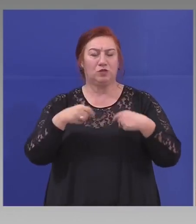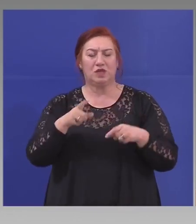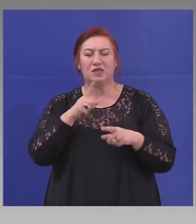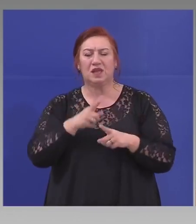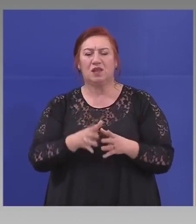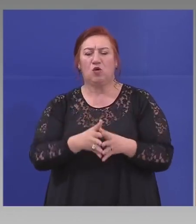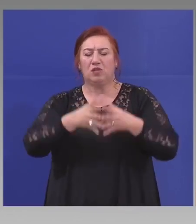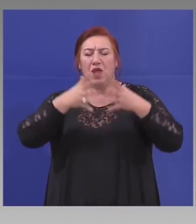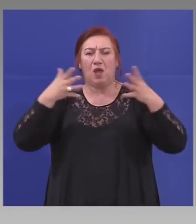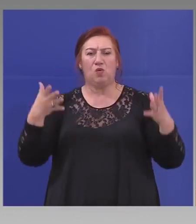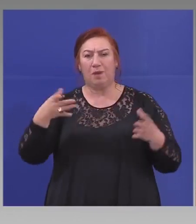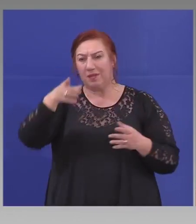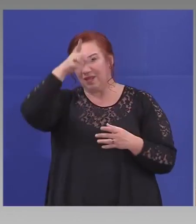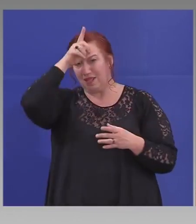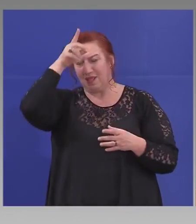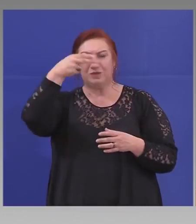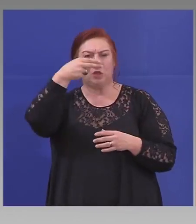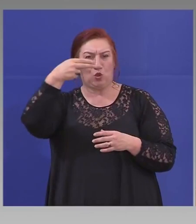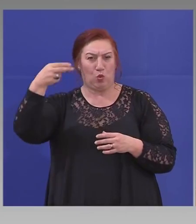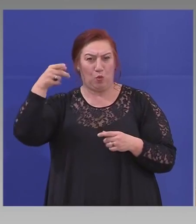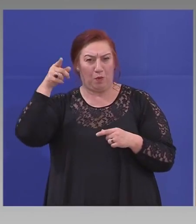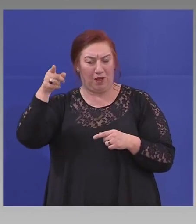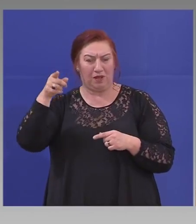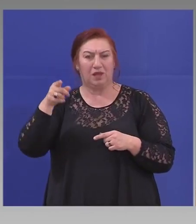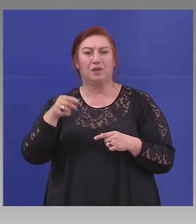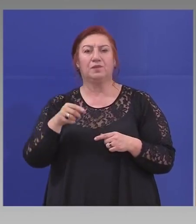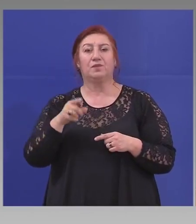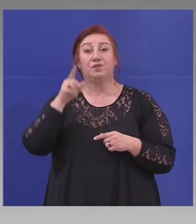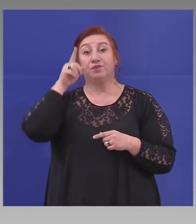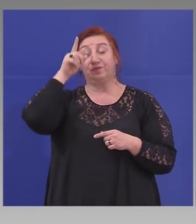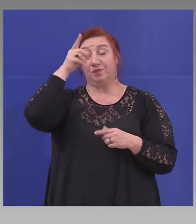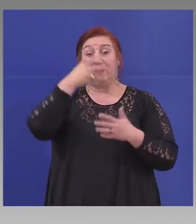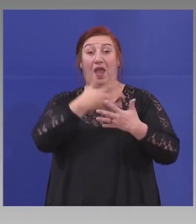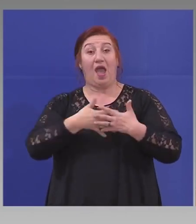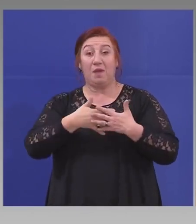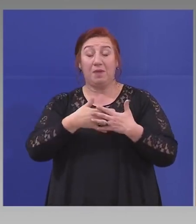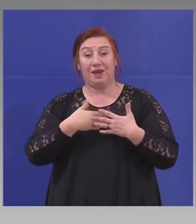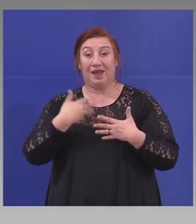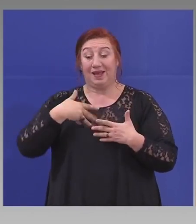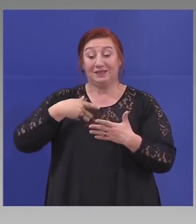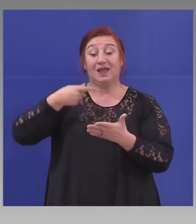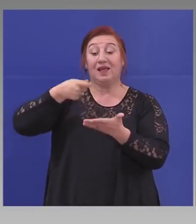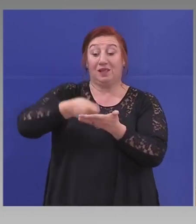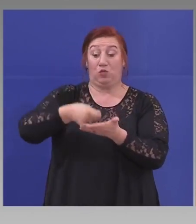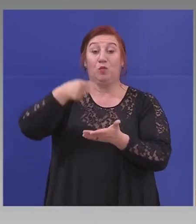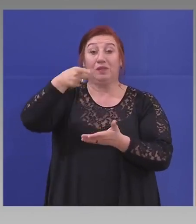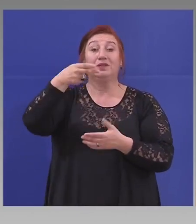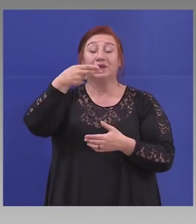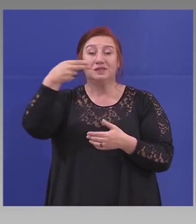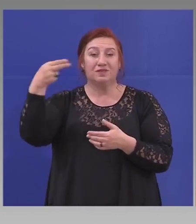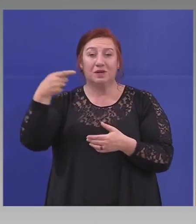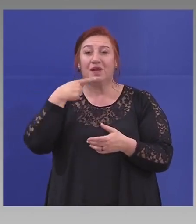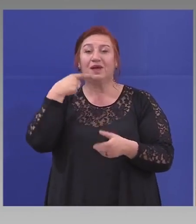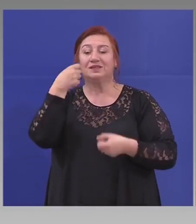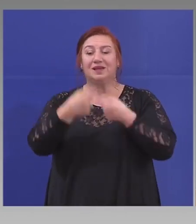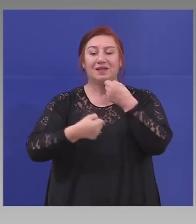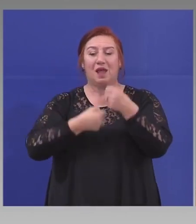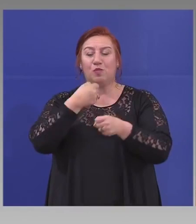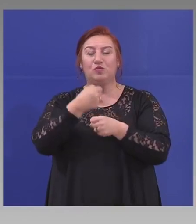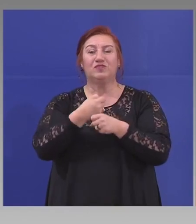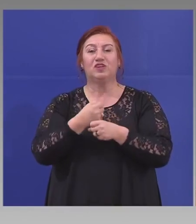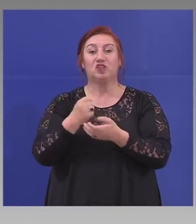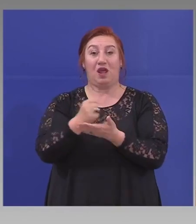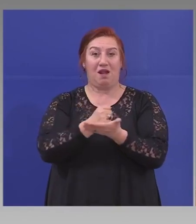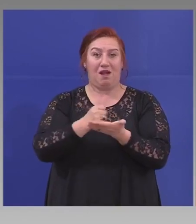компании, която щатите са искали да купят вчера, за да произведе лекарство.